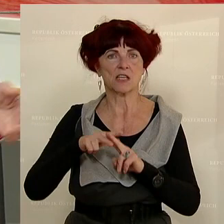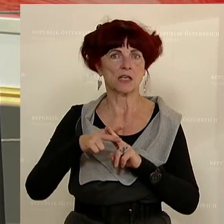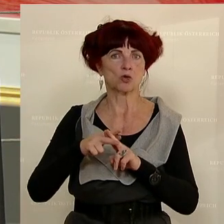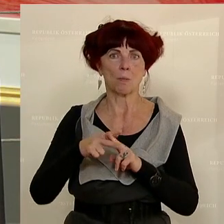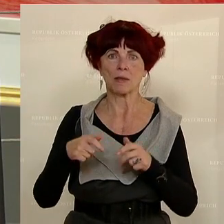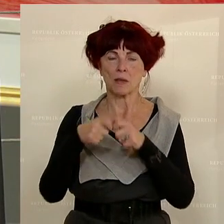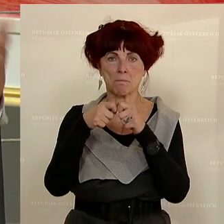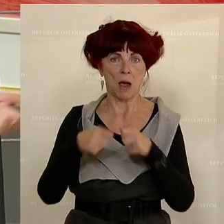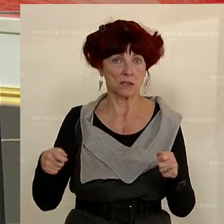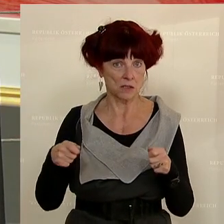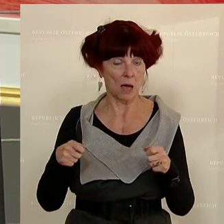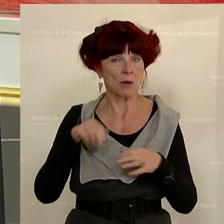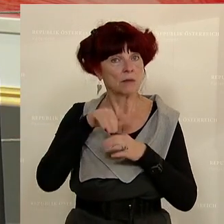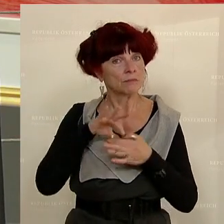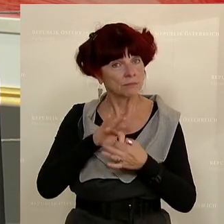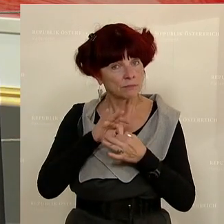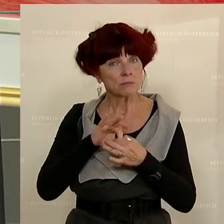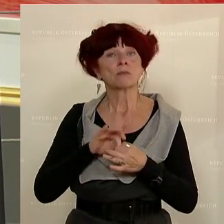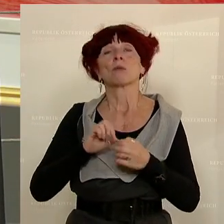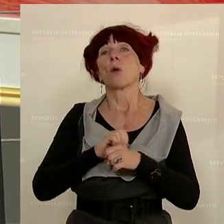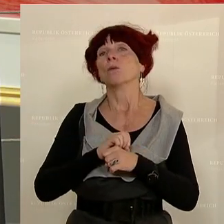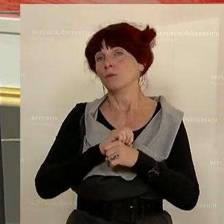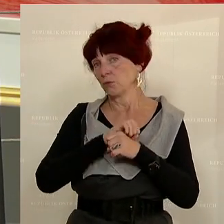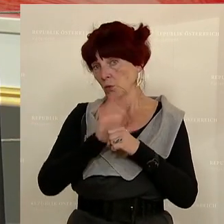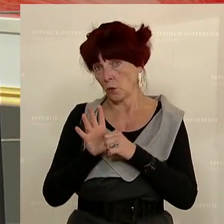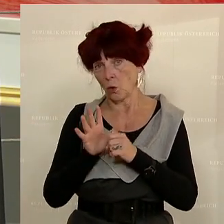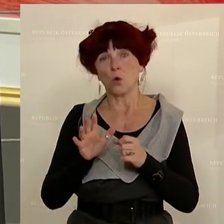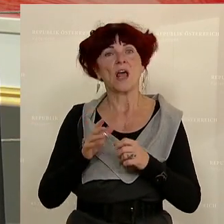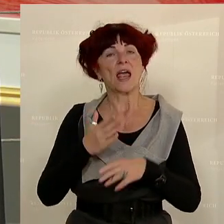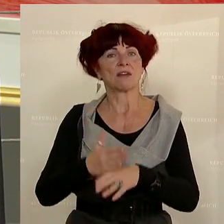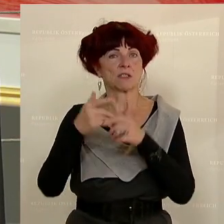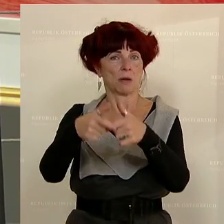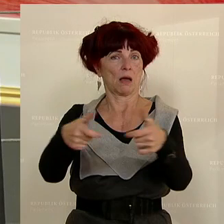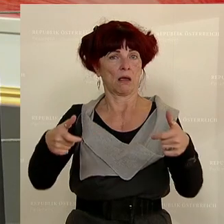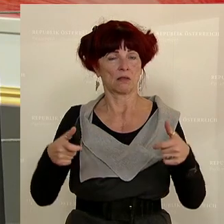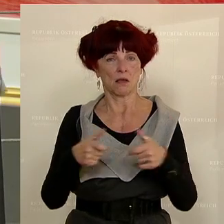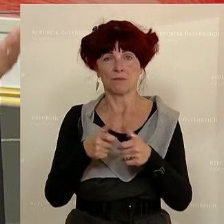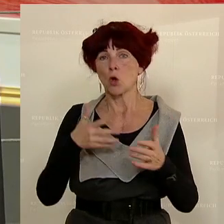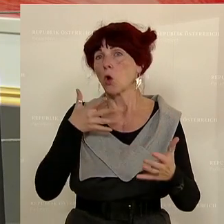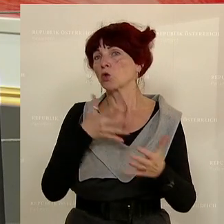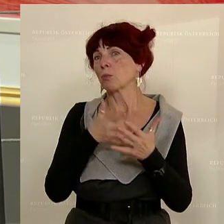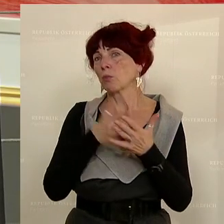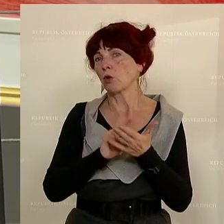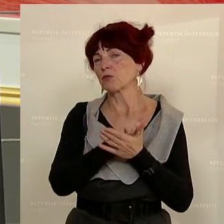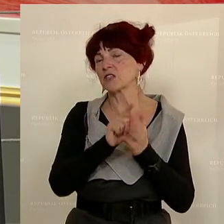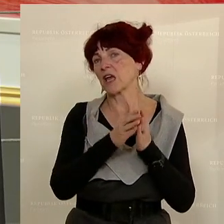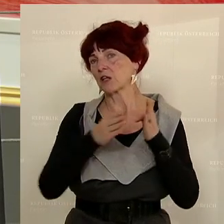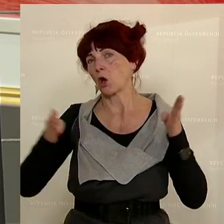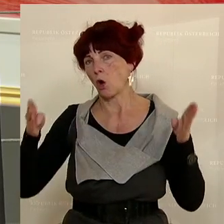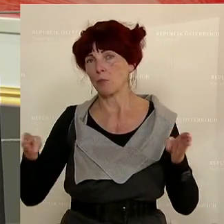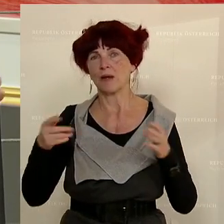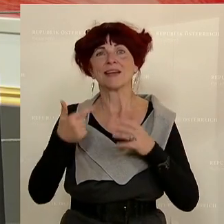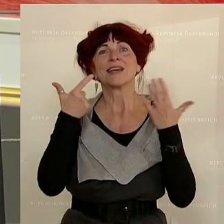im Rahmen der Corona-Hilfspakete. Und im Prüfzeitraum ging es um 7,85